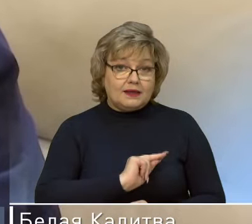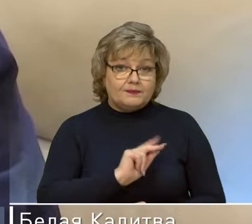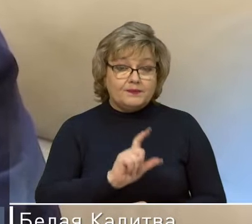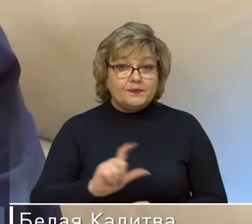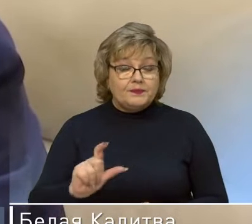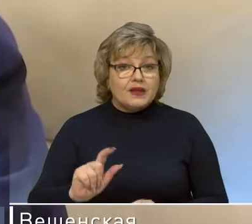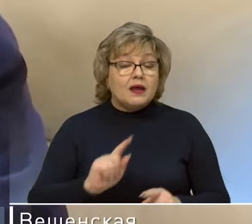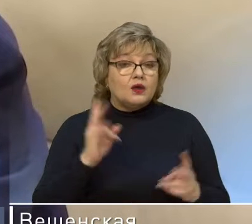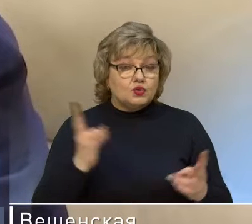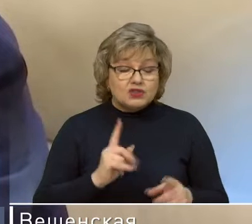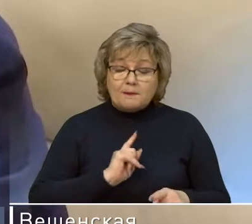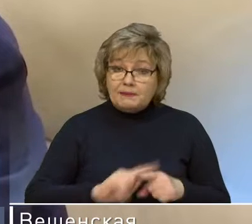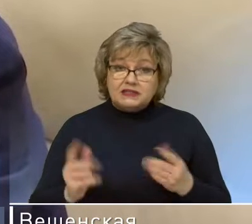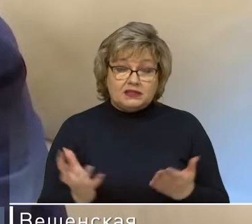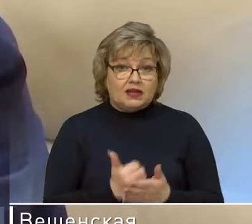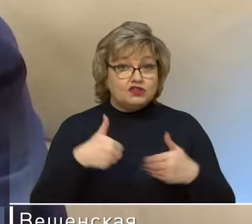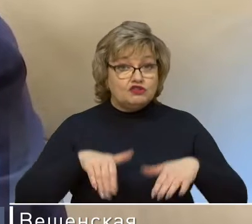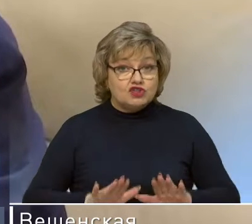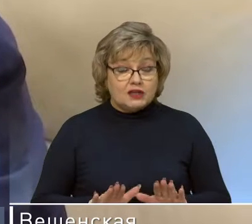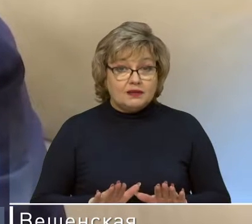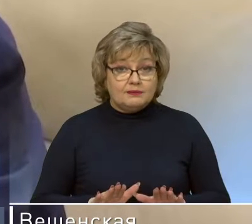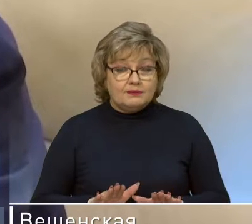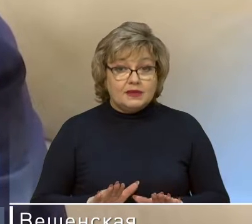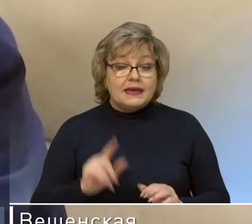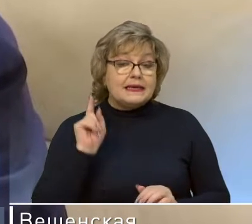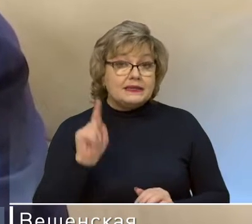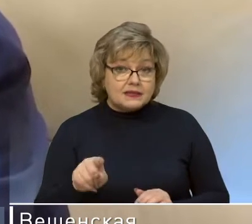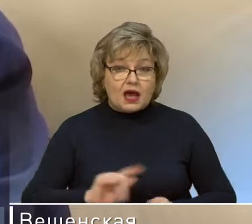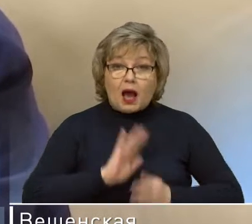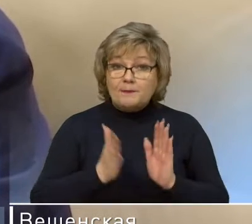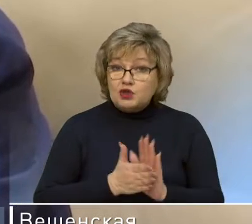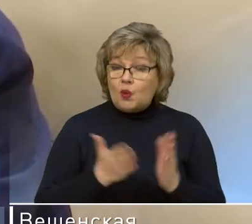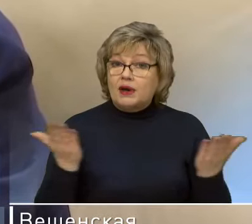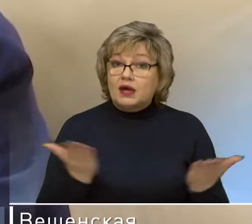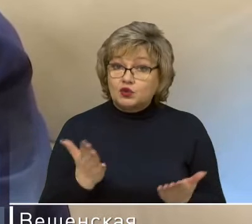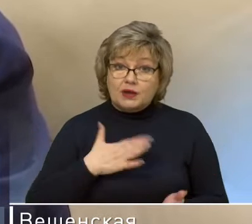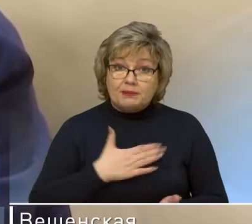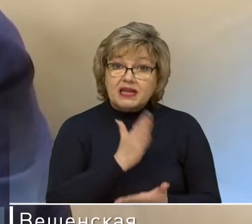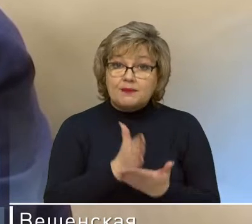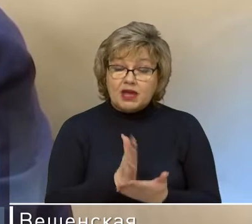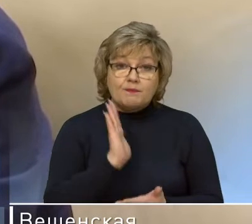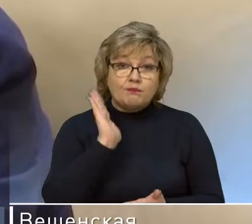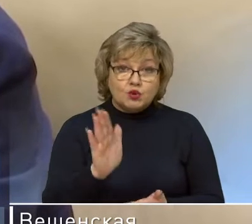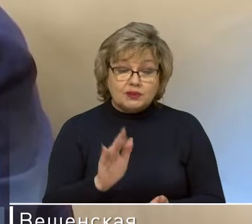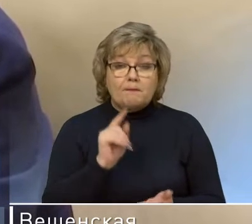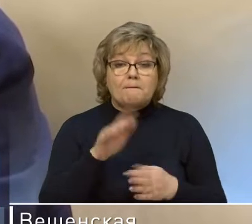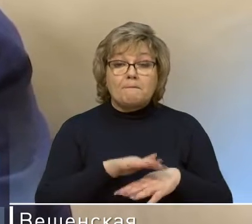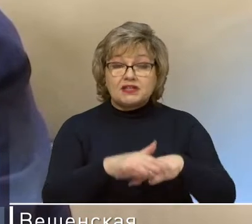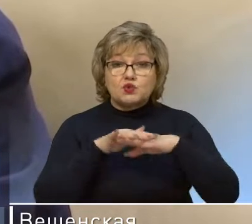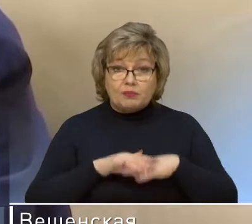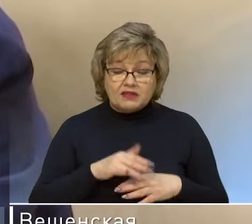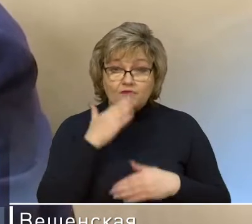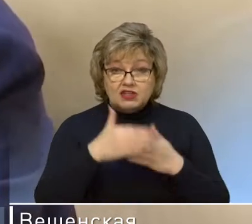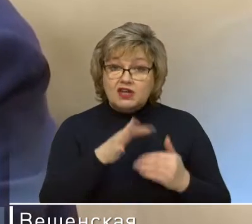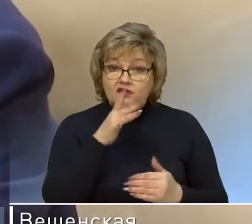Максимально быстро находить решение. И те объемы, которые мы имеем и будут поступать в ближайшее время, они